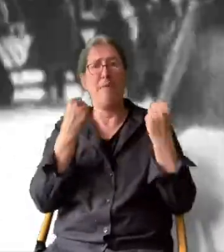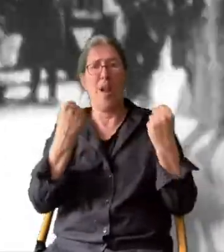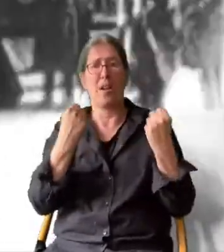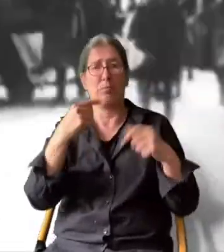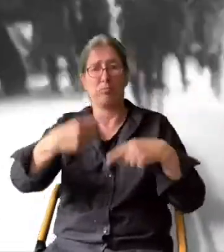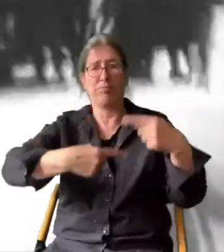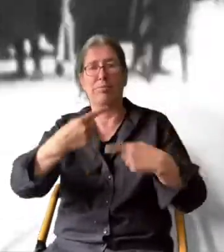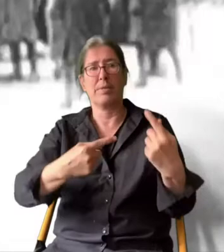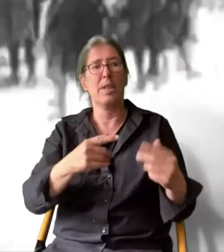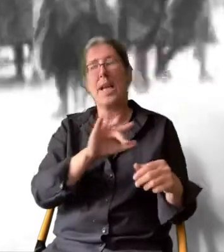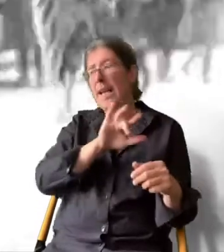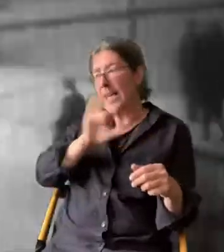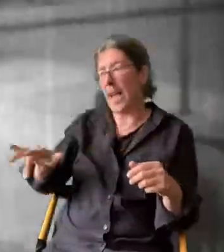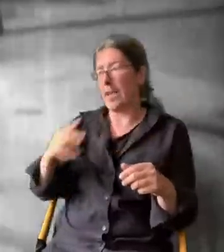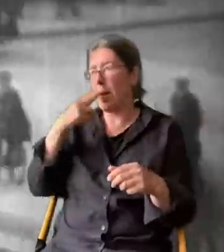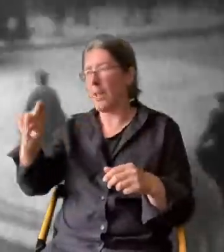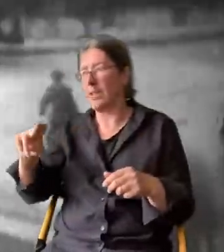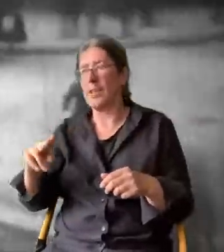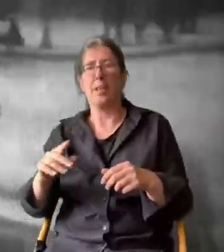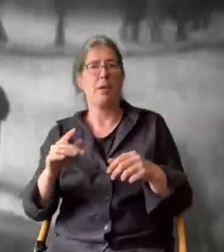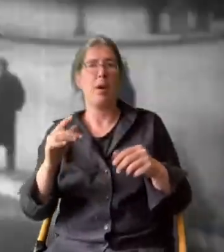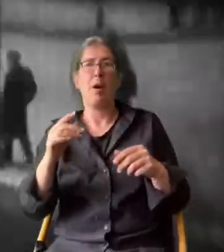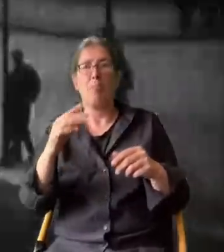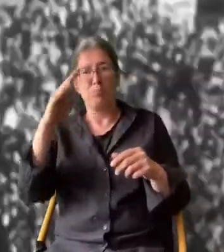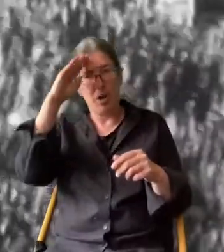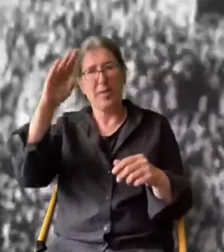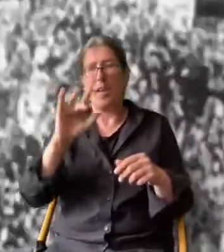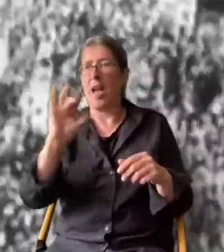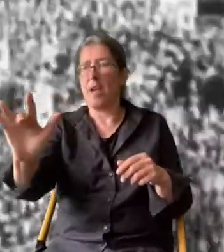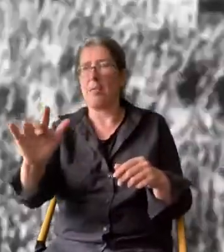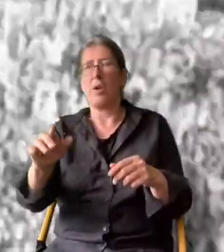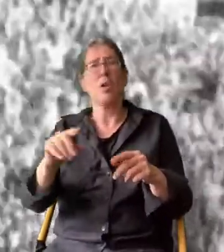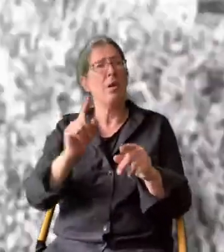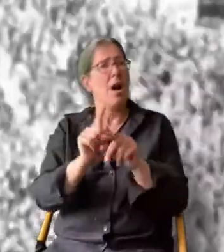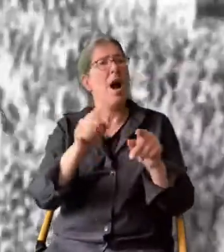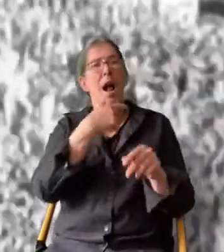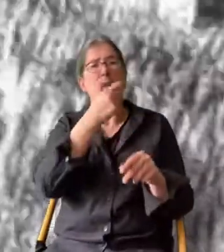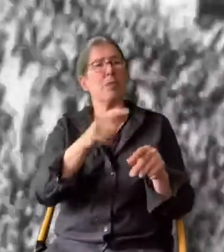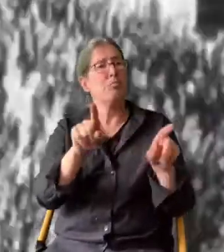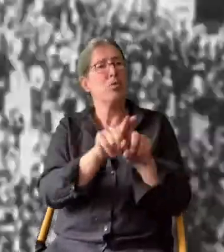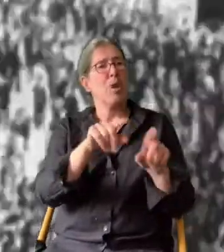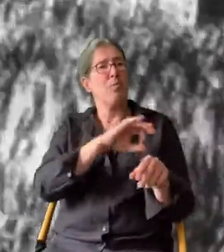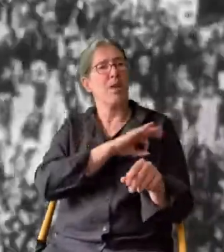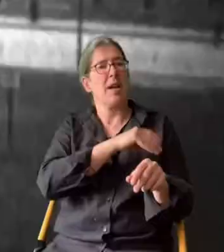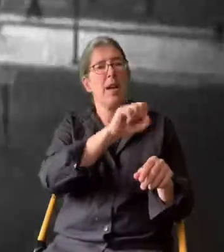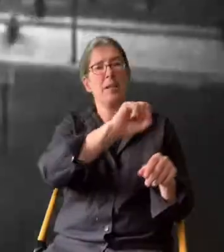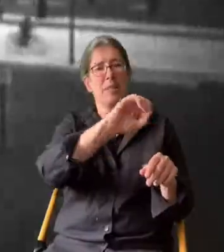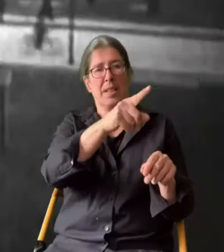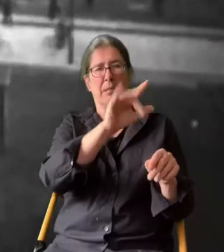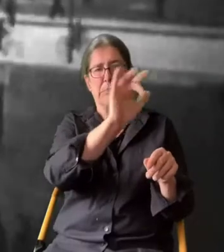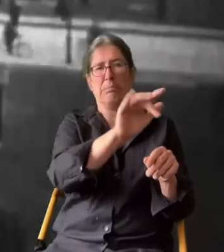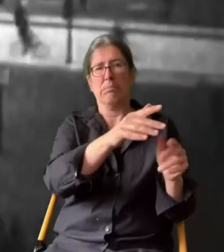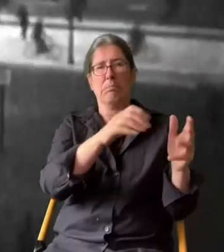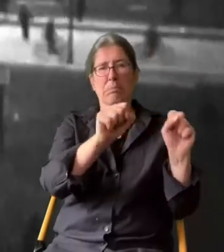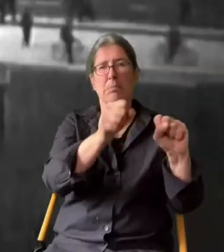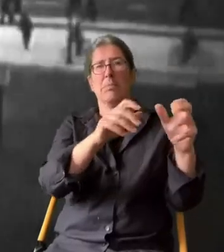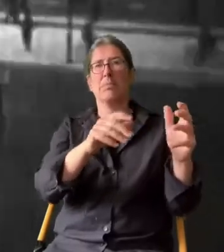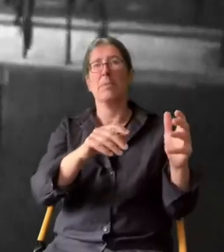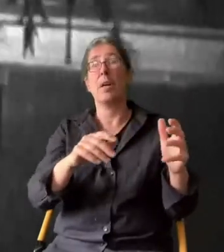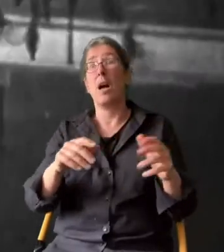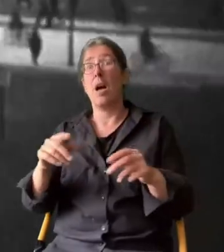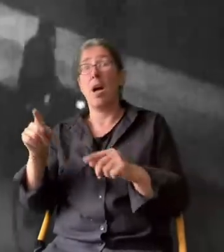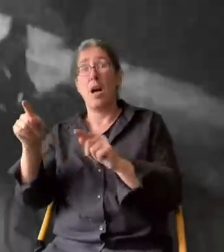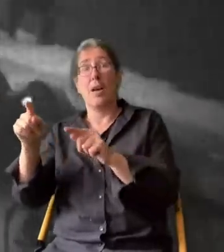gleich mehreren Fronten. Gegen Nazis, Polizei und die alte Bruderpartei SPD. Aus Furcht vor